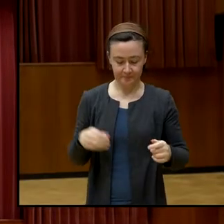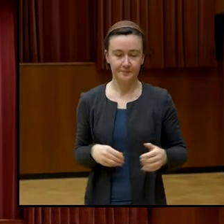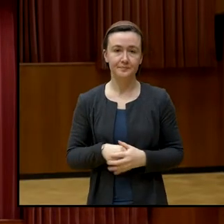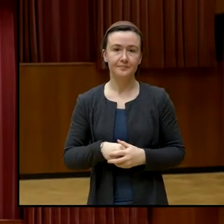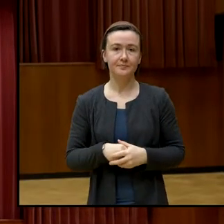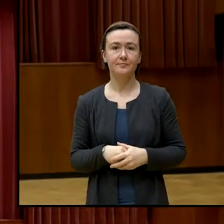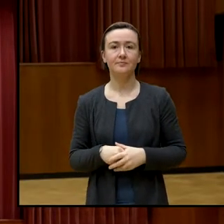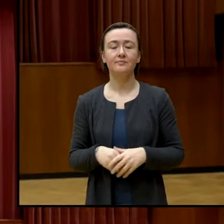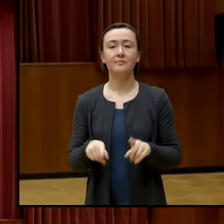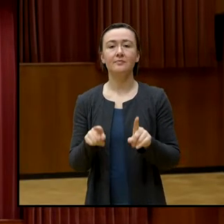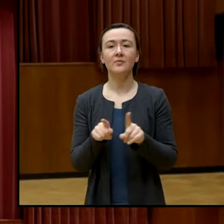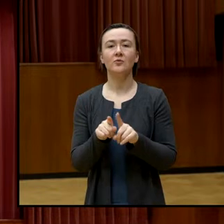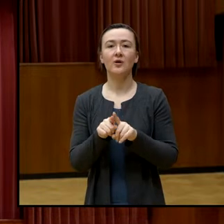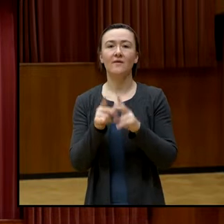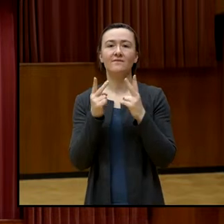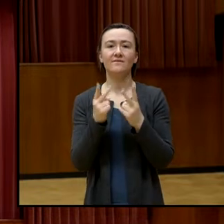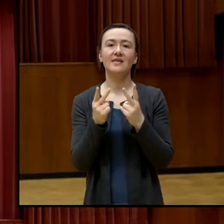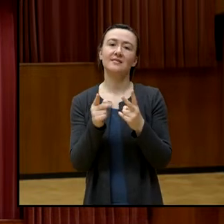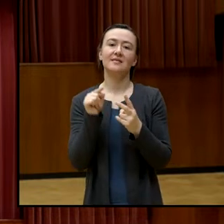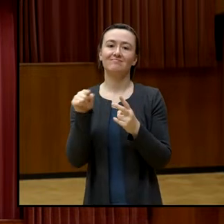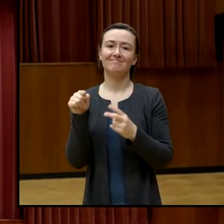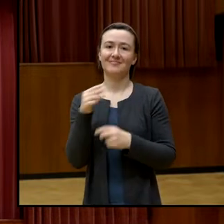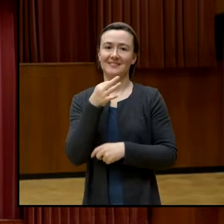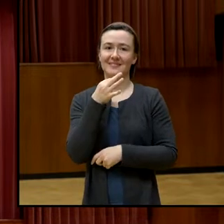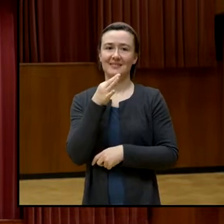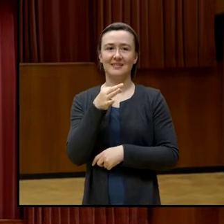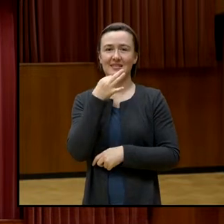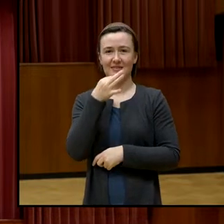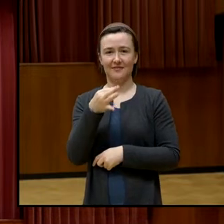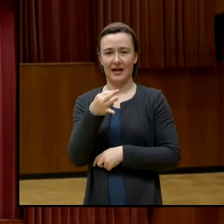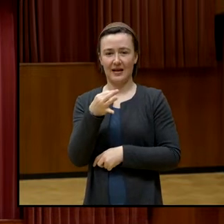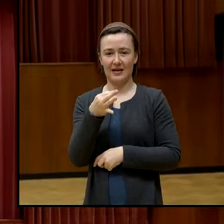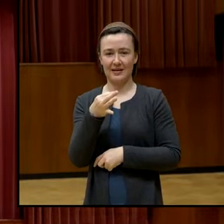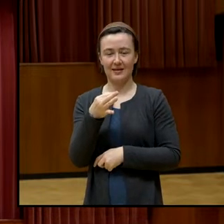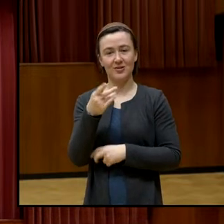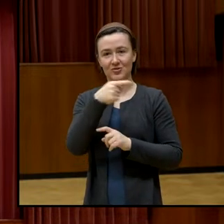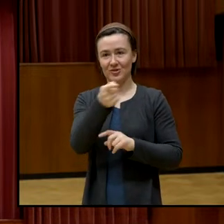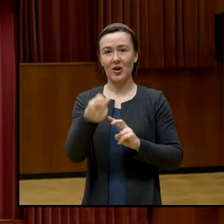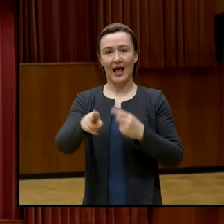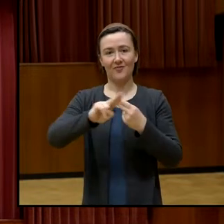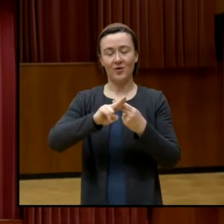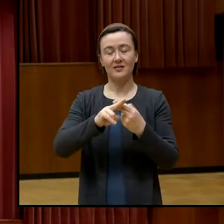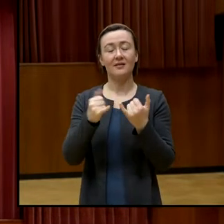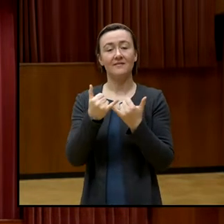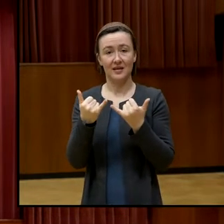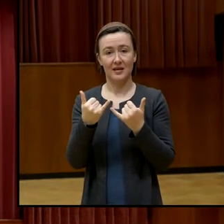ist wichtig, dass Sie dann diese Frage auf dem Tool Mentimeter beantworten.